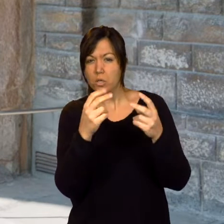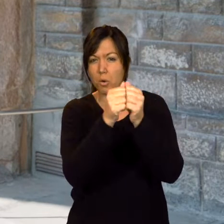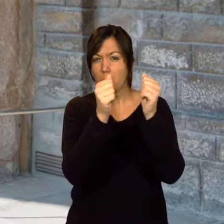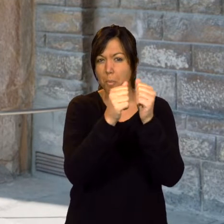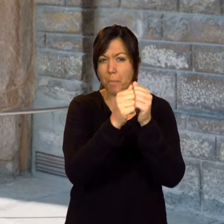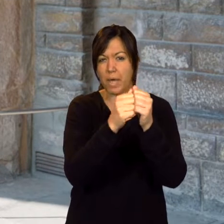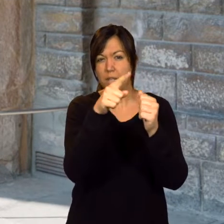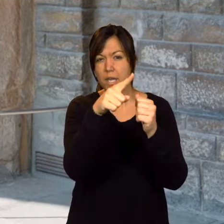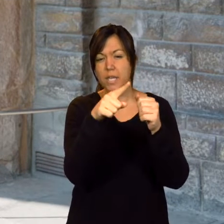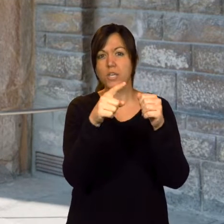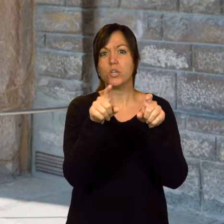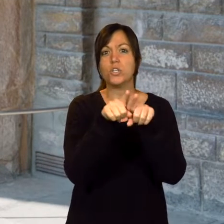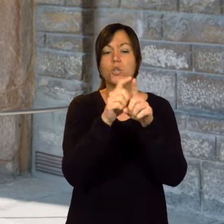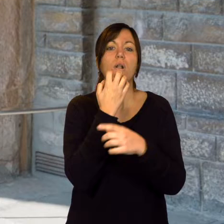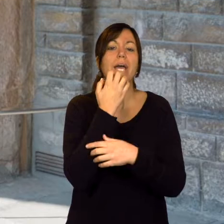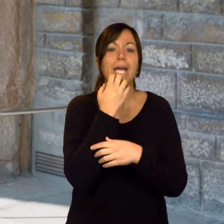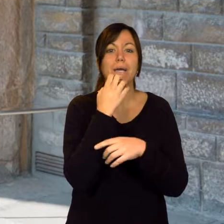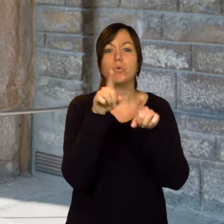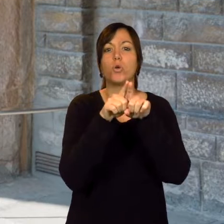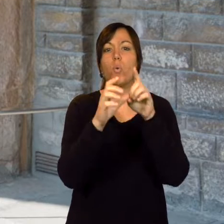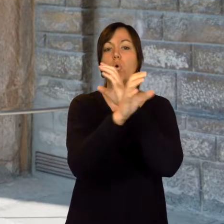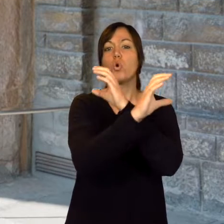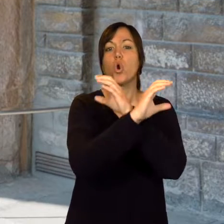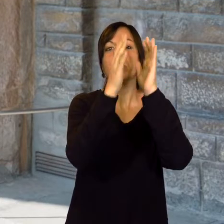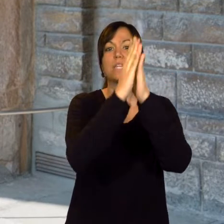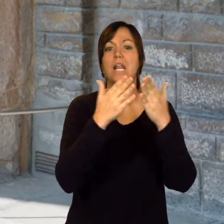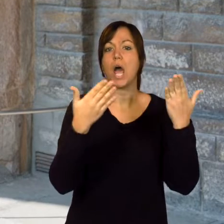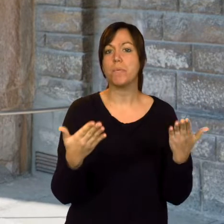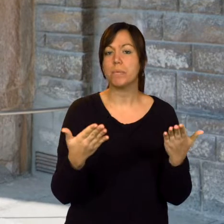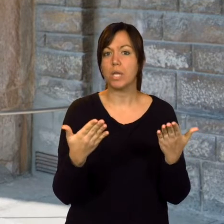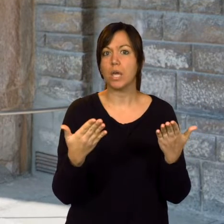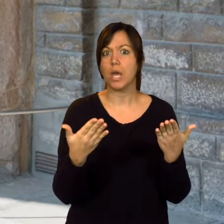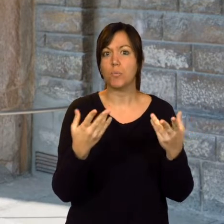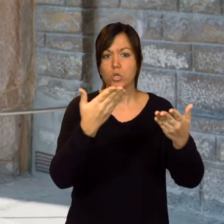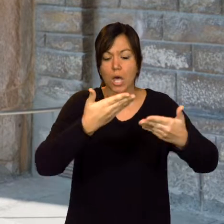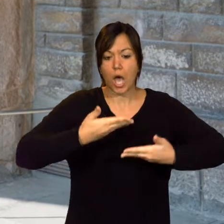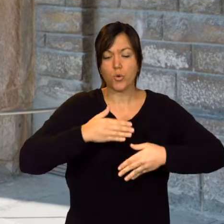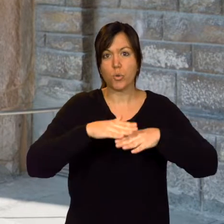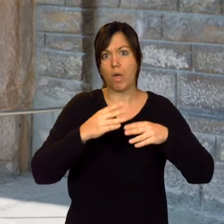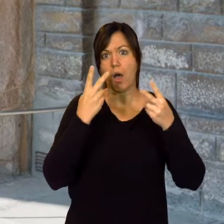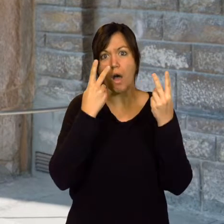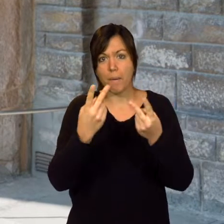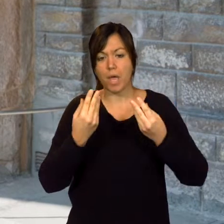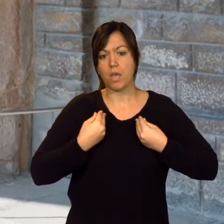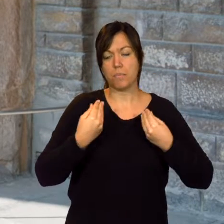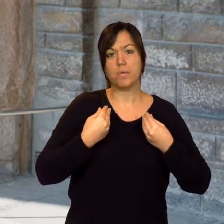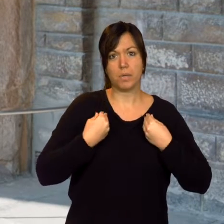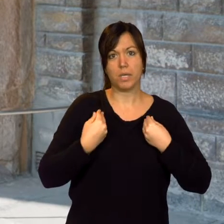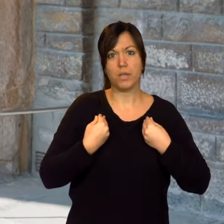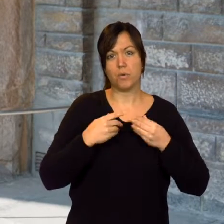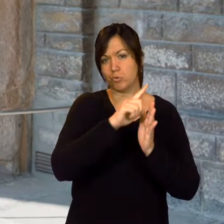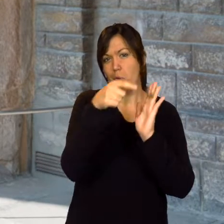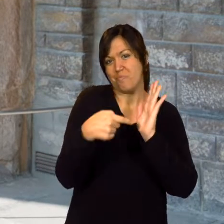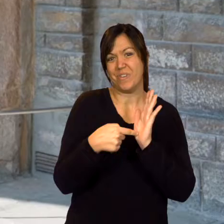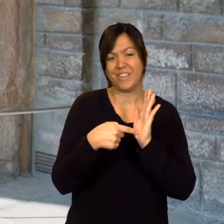però si intens que és una pedra que et vol donar exemple, és com un còmic de la Bíblia, ens ajuda a veure-ho i a viure-ho d'una forma